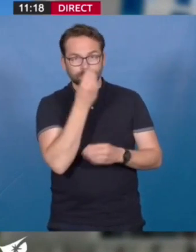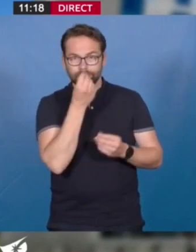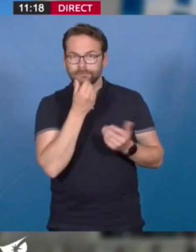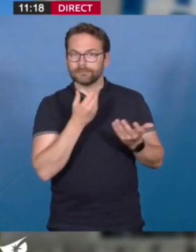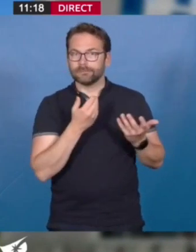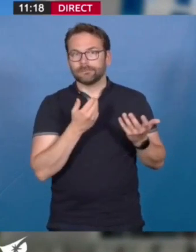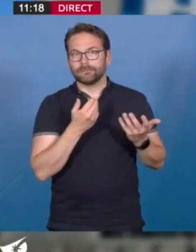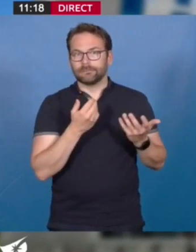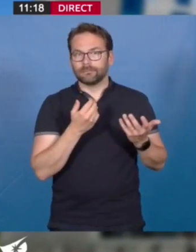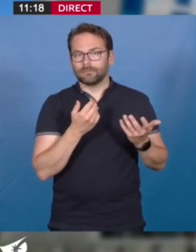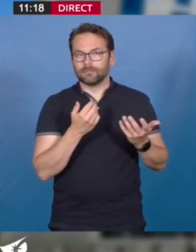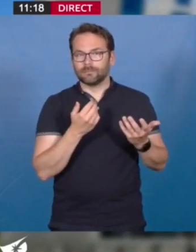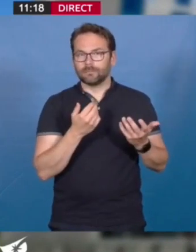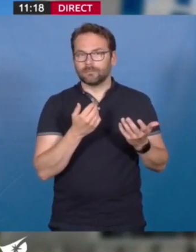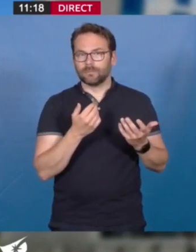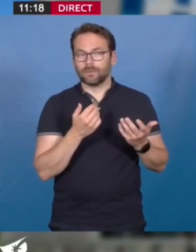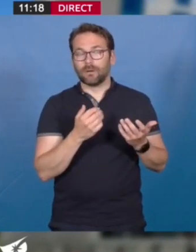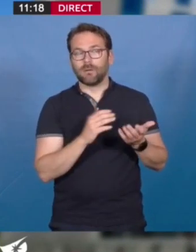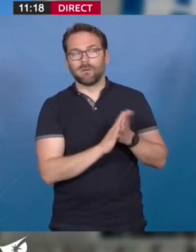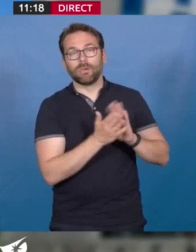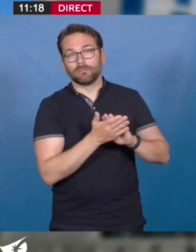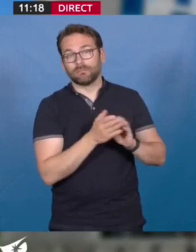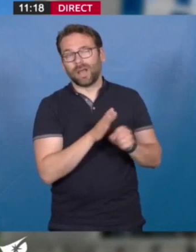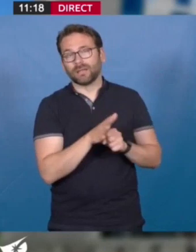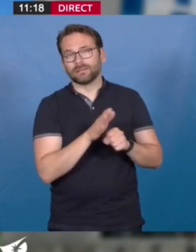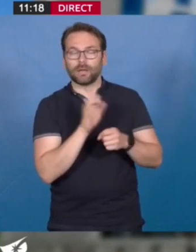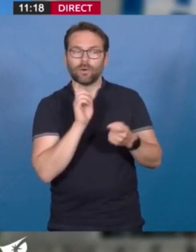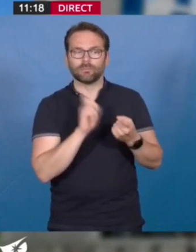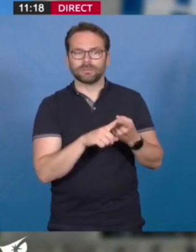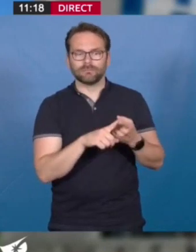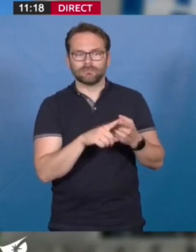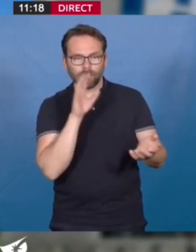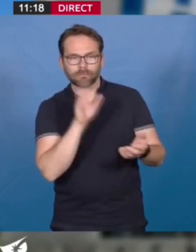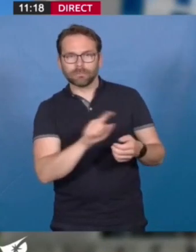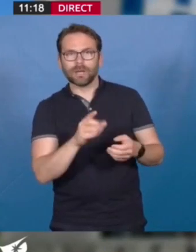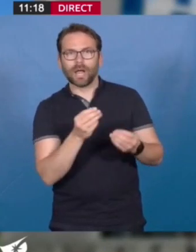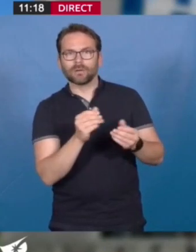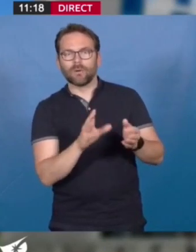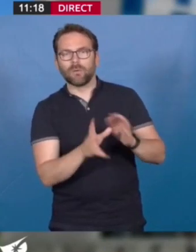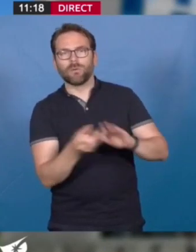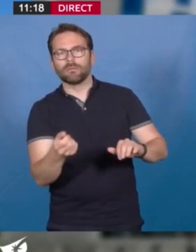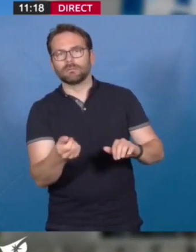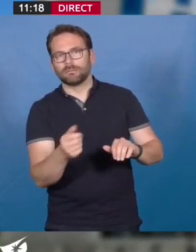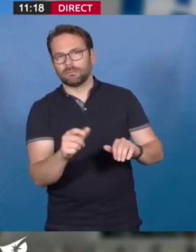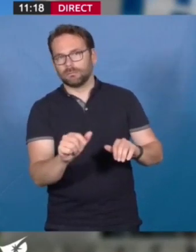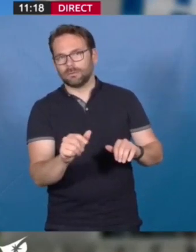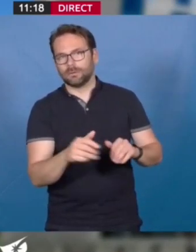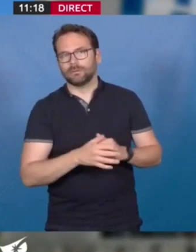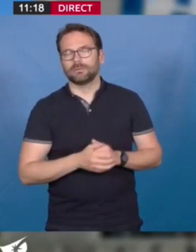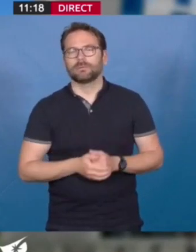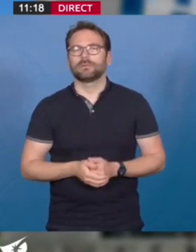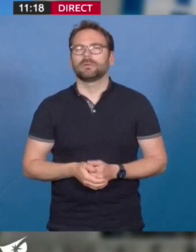la manigance était assez forte, pour qu'il ne constate pas les détournements qui ont pu être effectués.